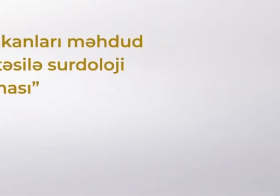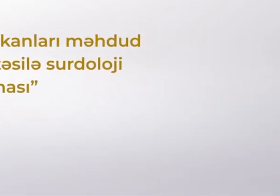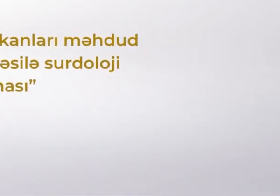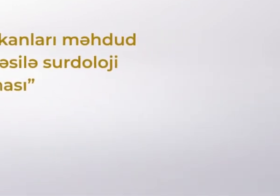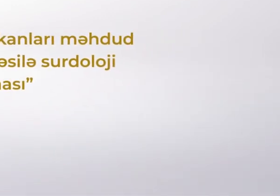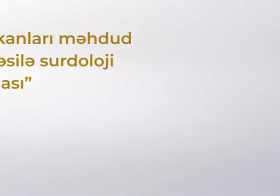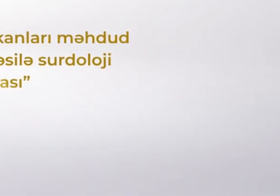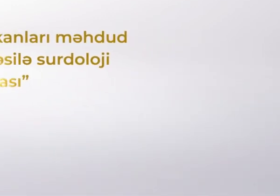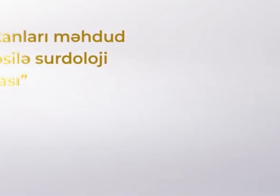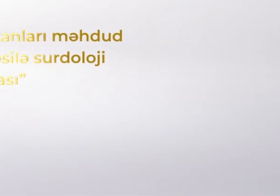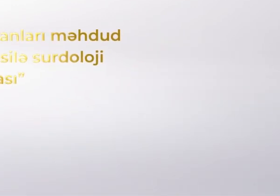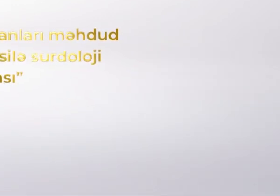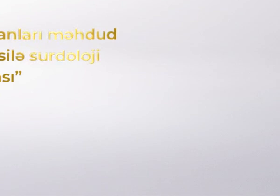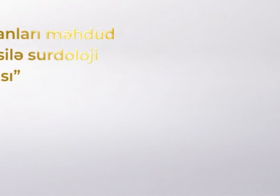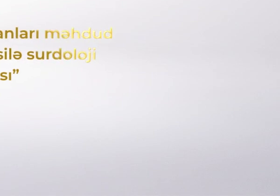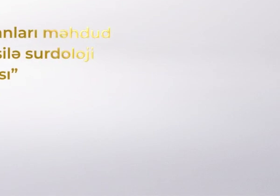Əmək